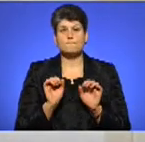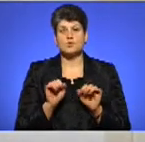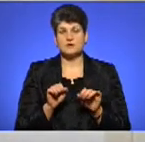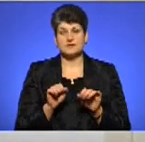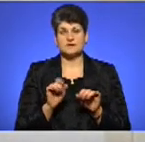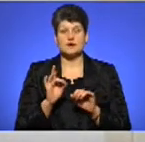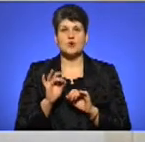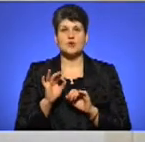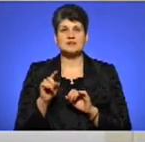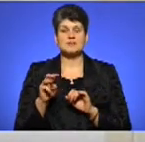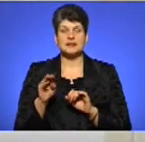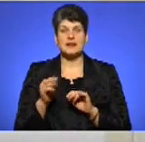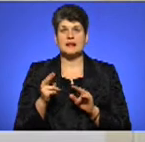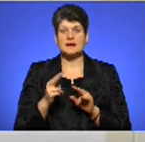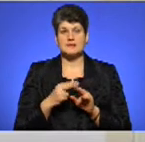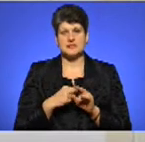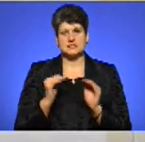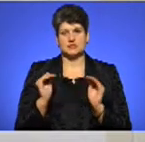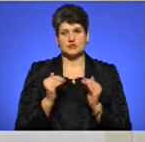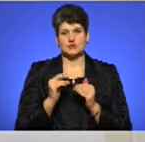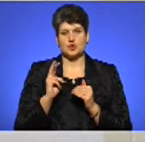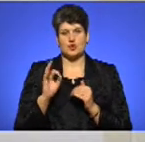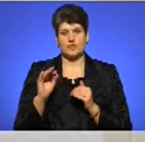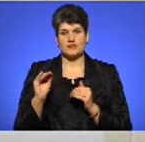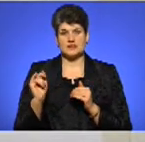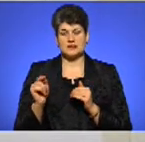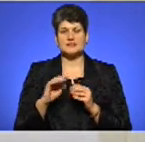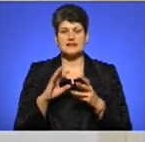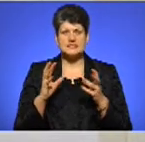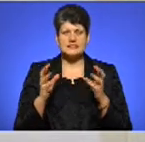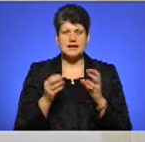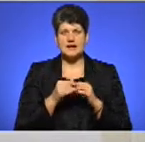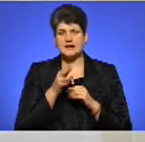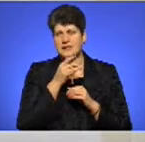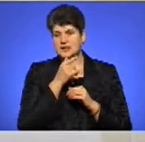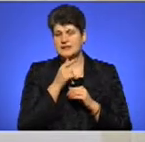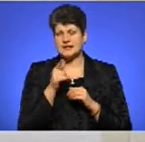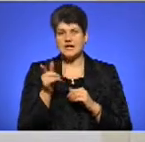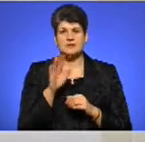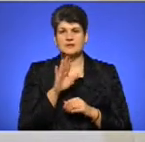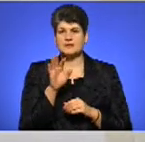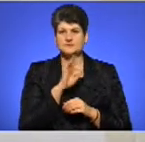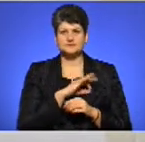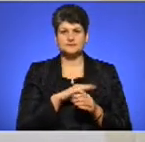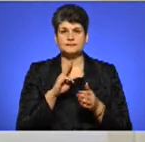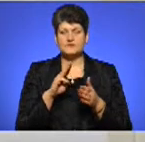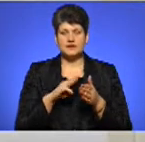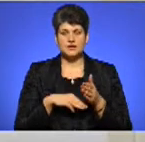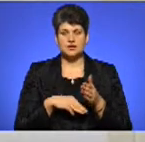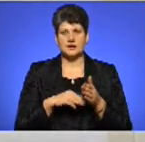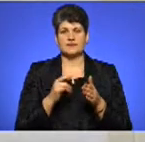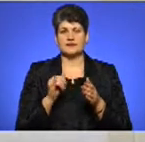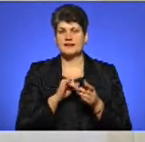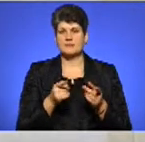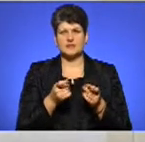розмитнення, але без понижуючого коефіцієнту, і загальний термін незастосування штрафів і непритягнення